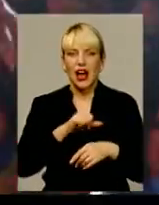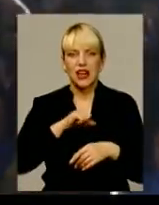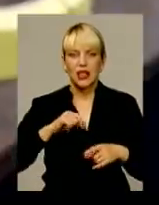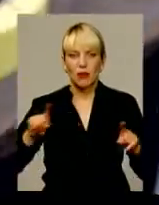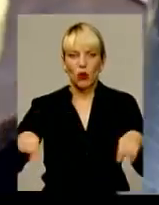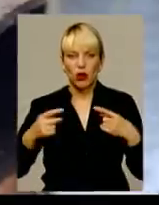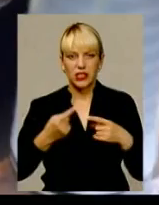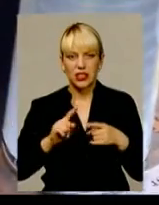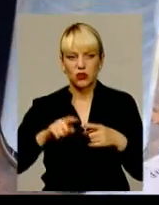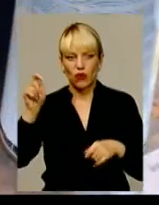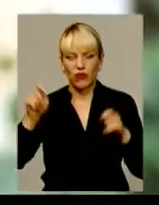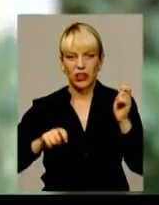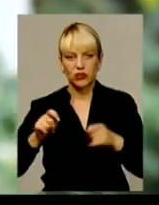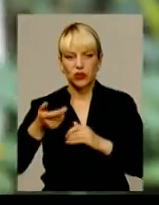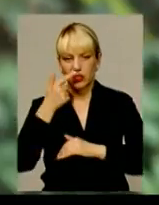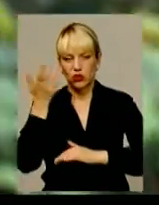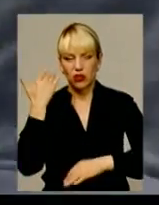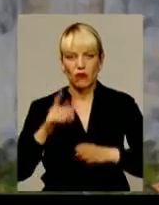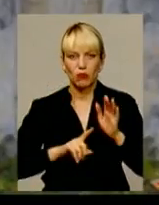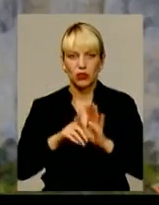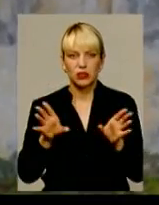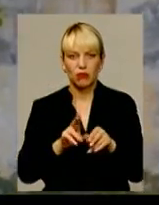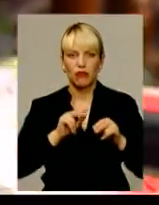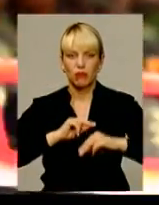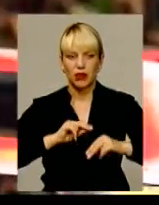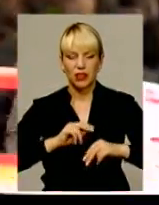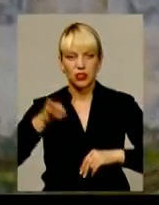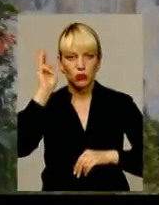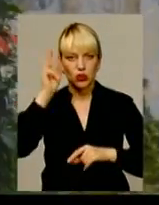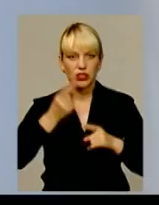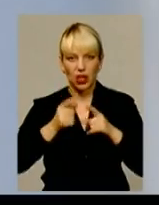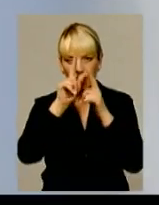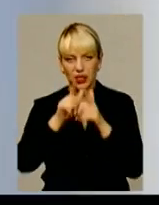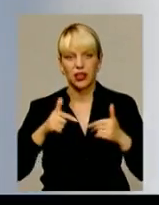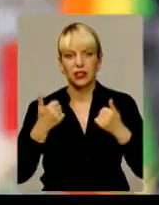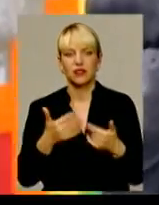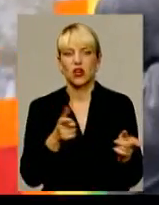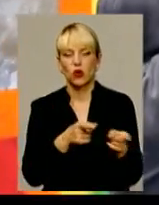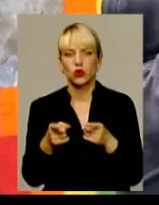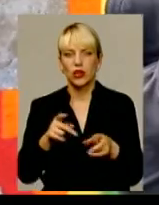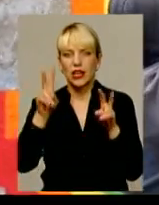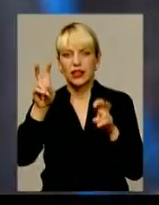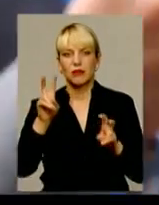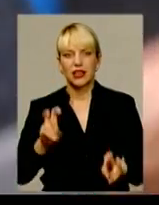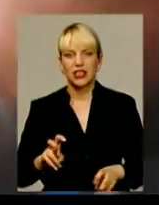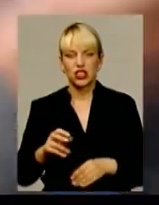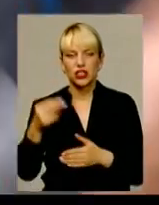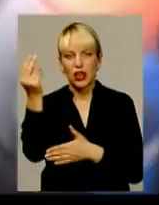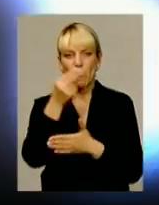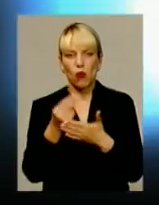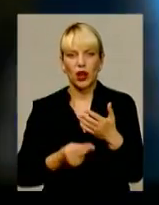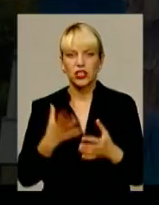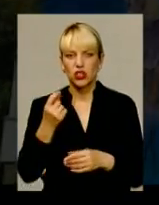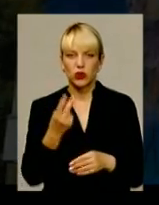організатори фесту нещодавно розпочали співпрацю з посольством цієї країни та вже готують тематичний мурал. Ще один